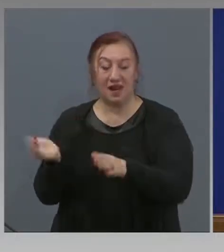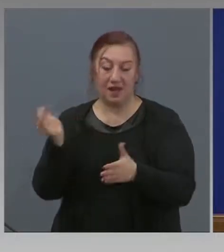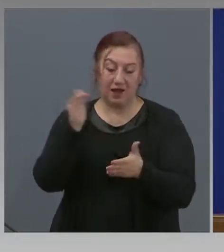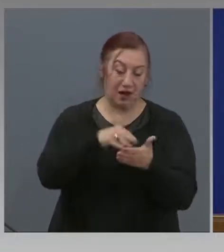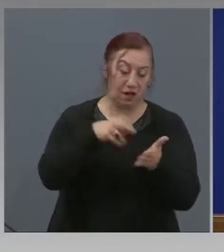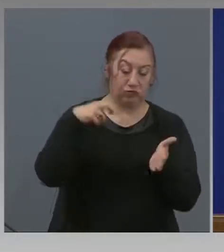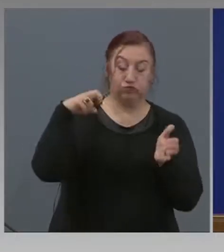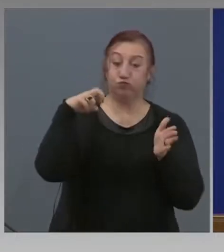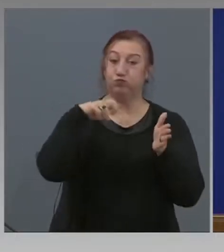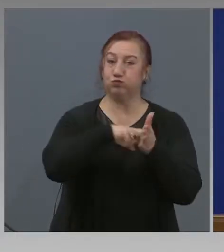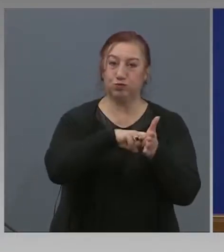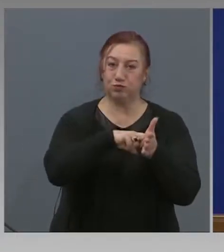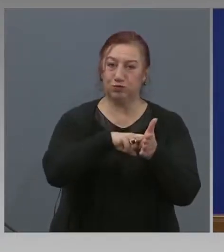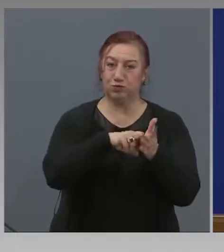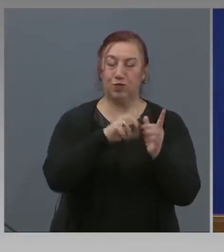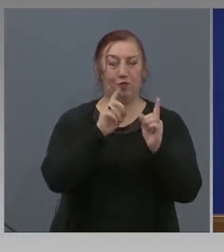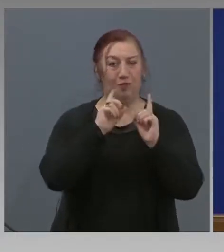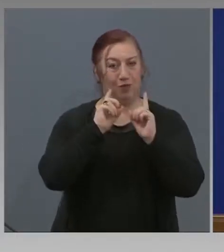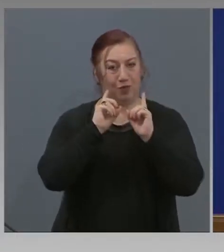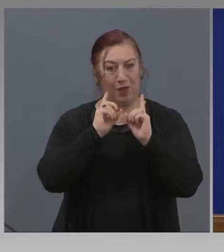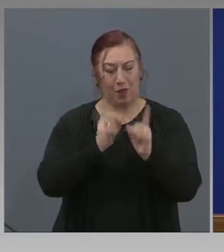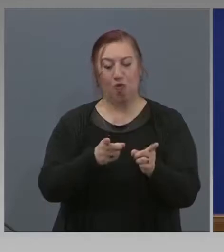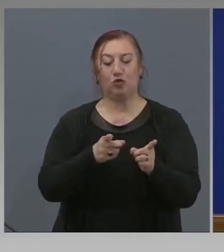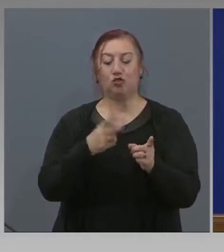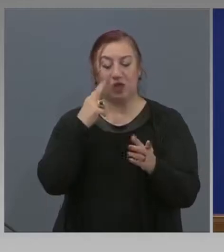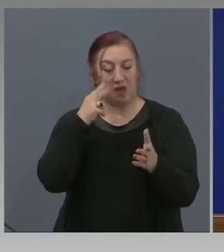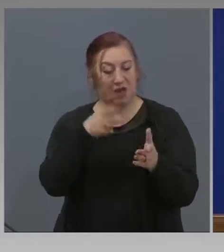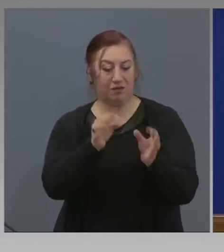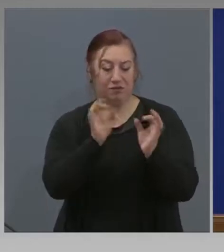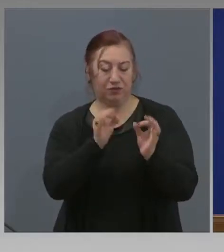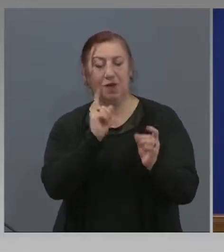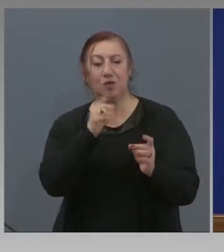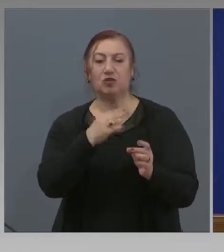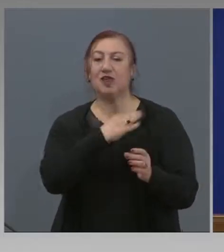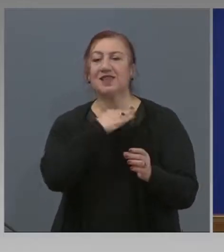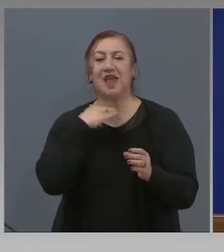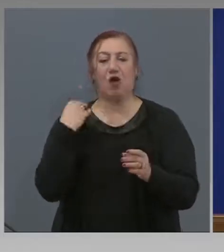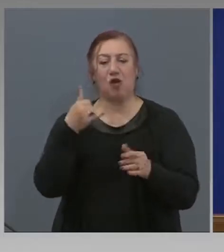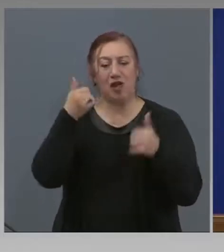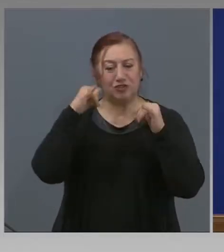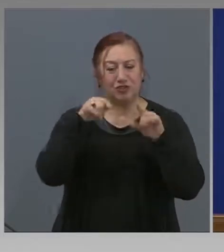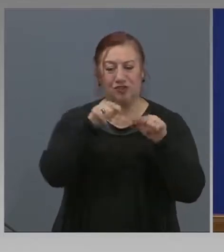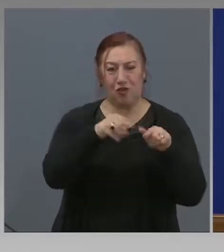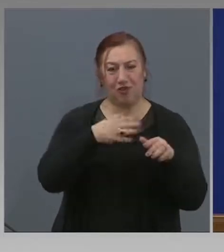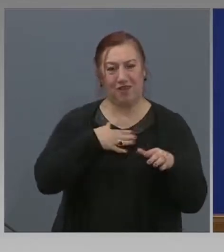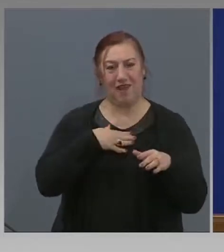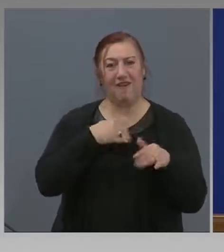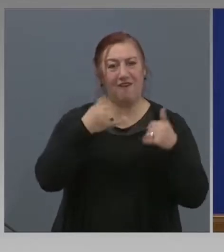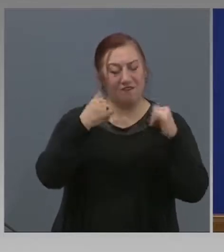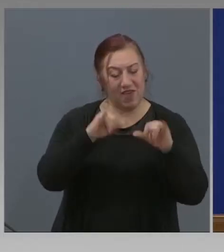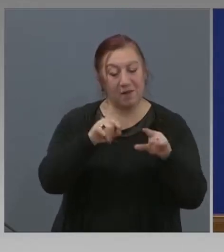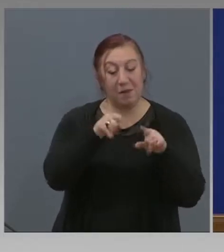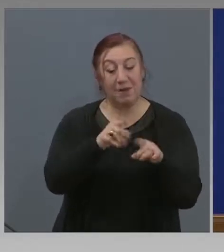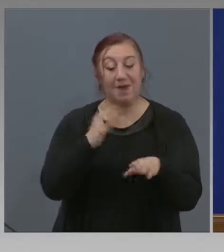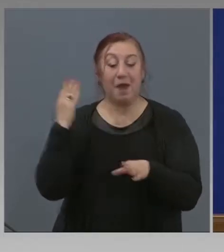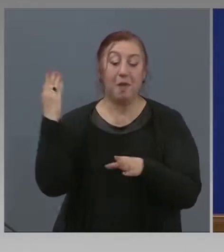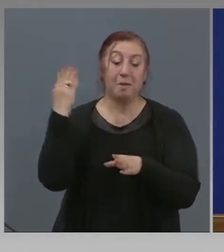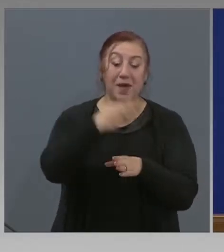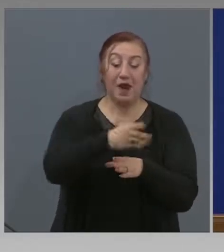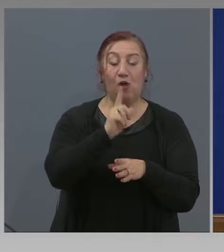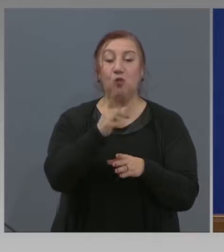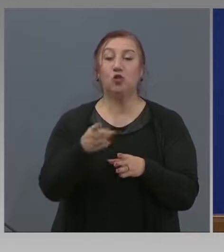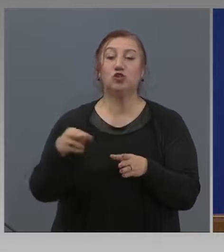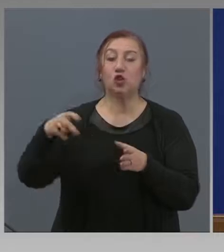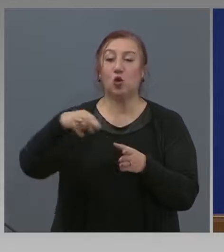колят животните си във фермите и при тях да има пряк достъп на клиенти,